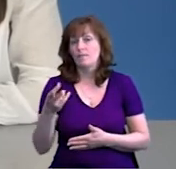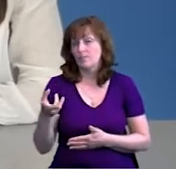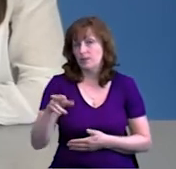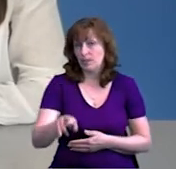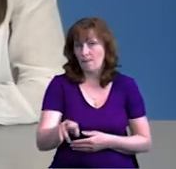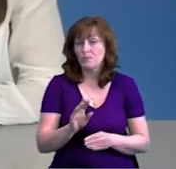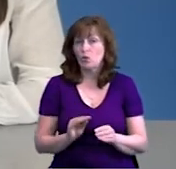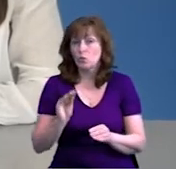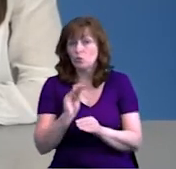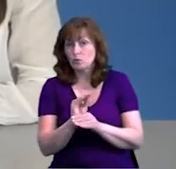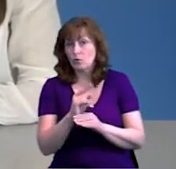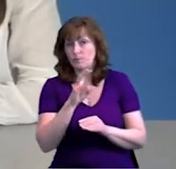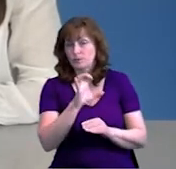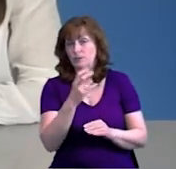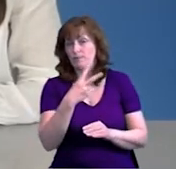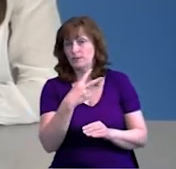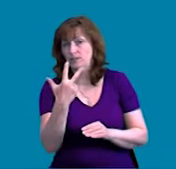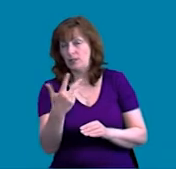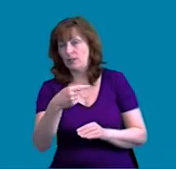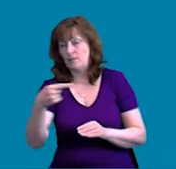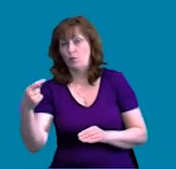з 23 липня до 11 серпня.